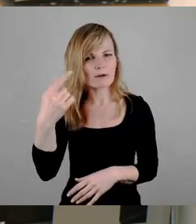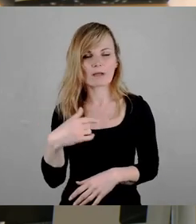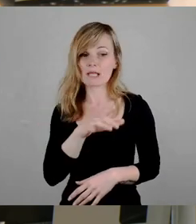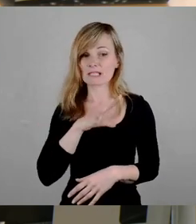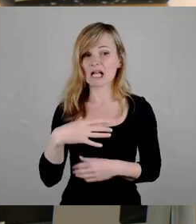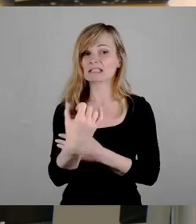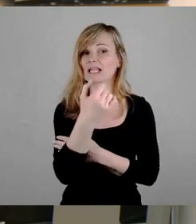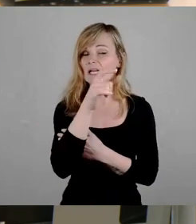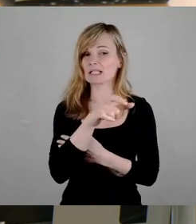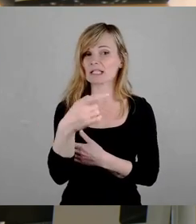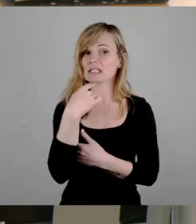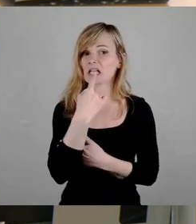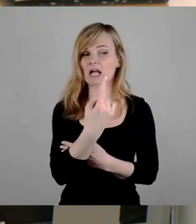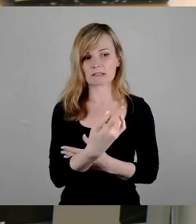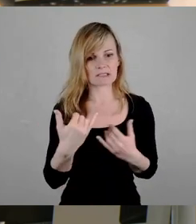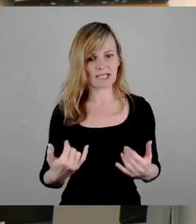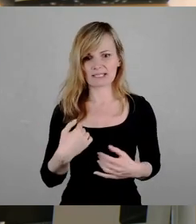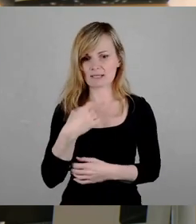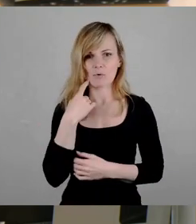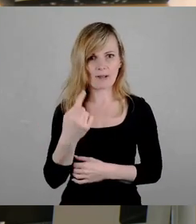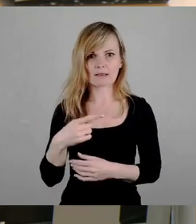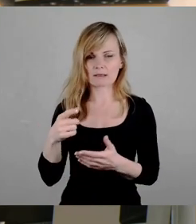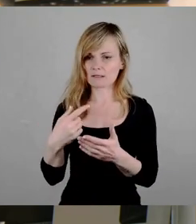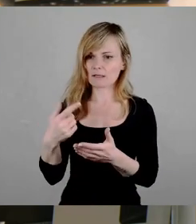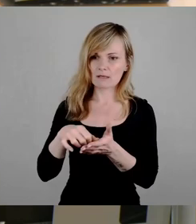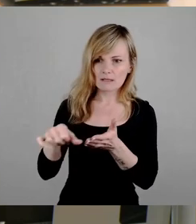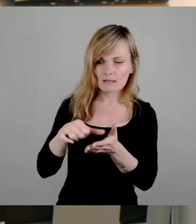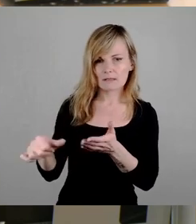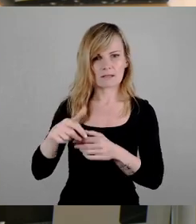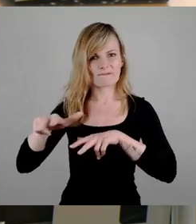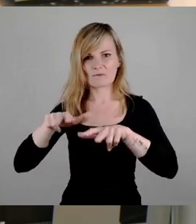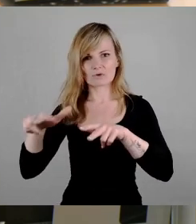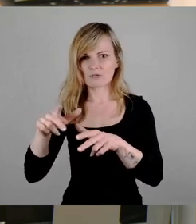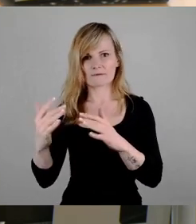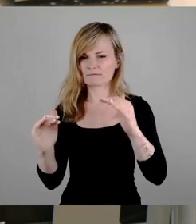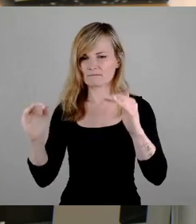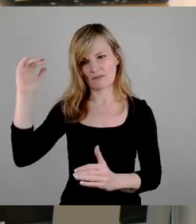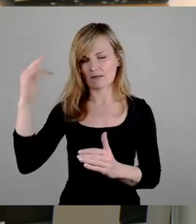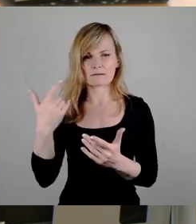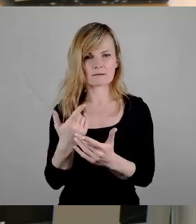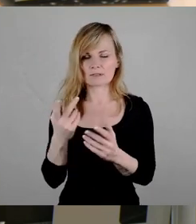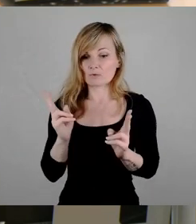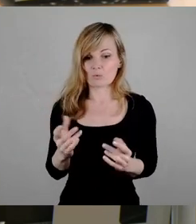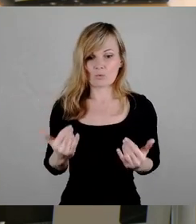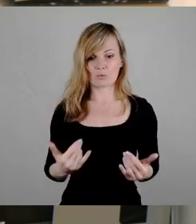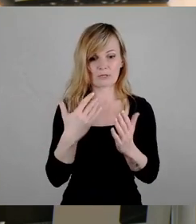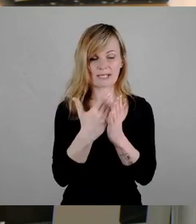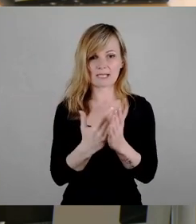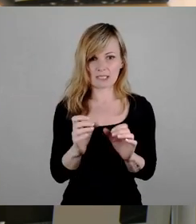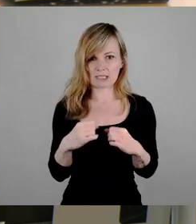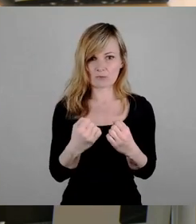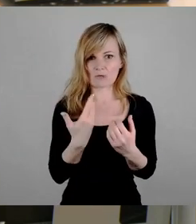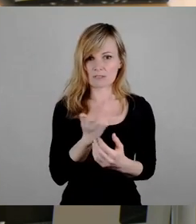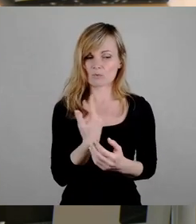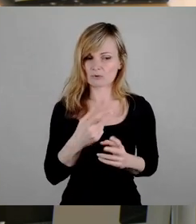ist die Betreibung unwirtschaftlich. Das ist momentan in der Gesetzeslage richtig, aber ich denke, hier muss man wirklich den Blick nach vorne